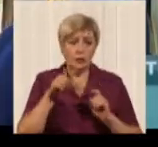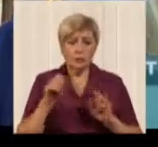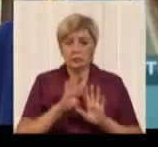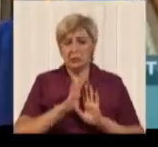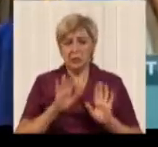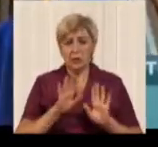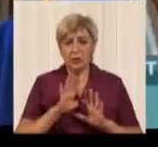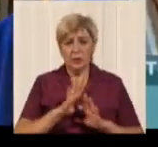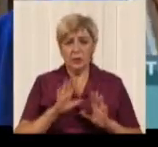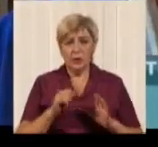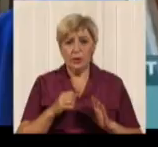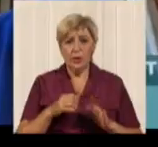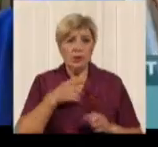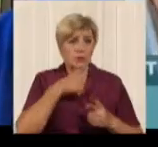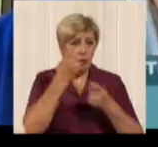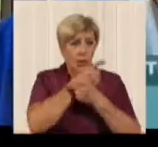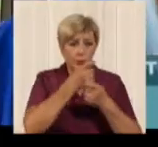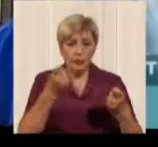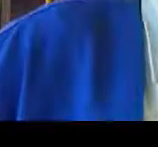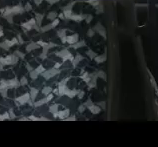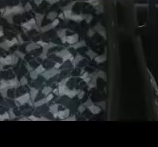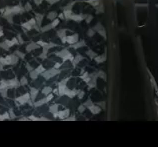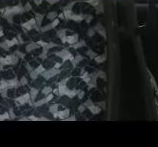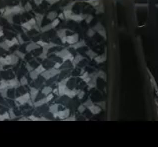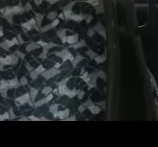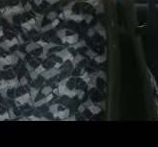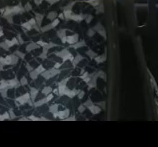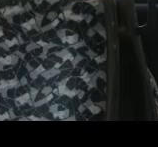Я кажу, проїзд 4 рубля, люди давали 4 рубля.